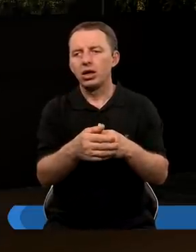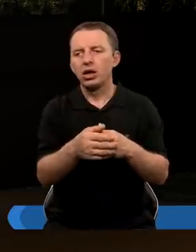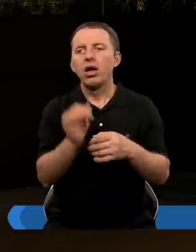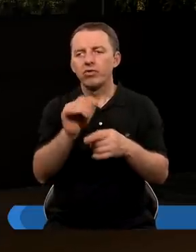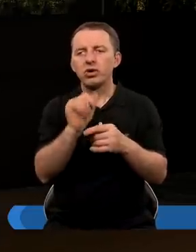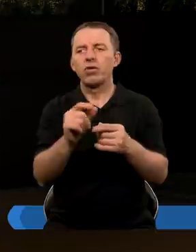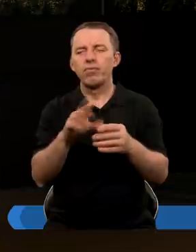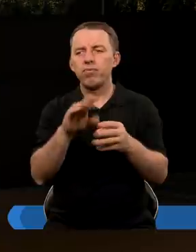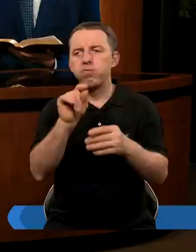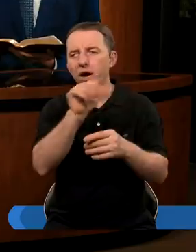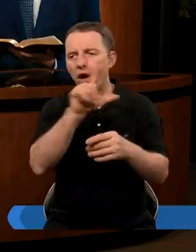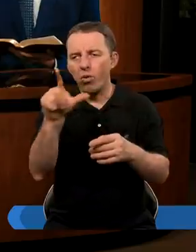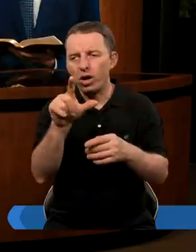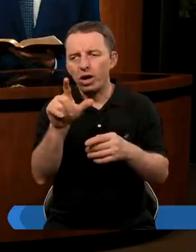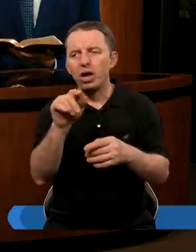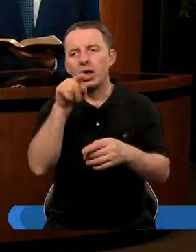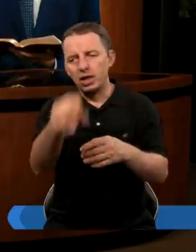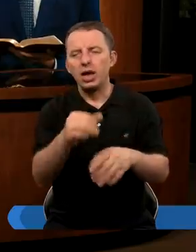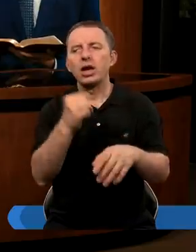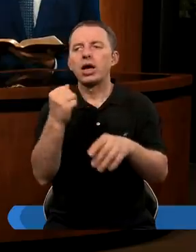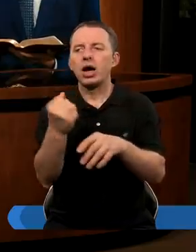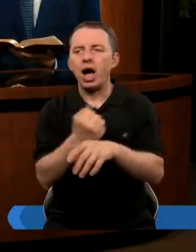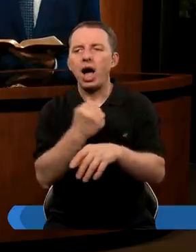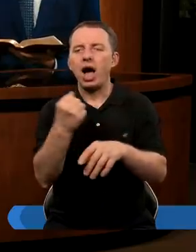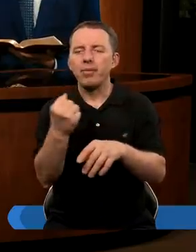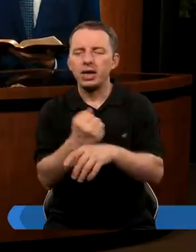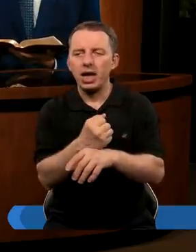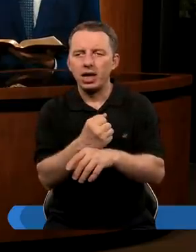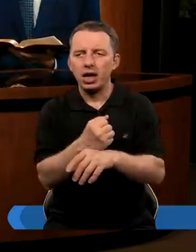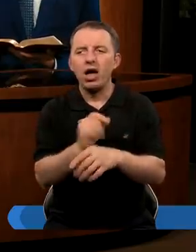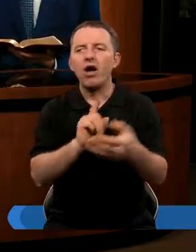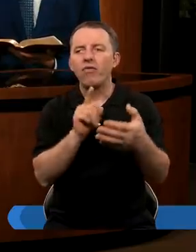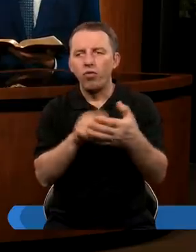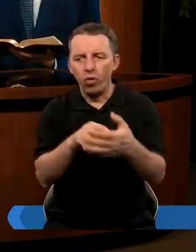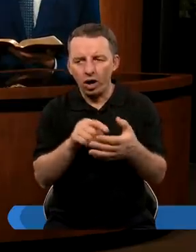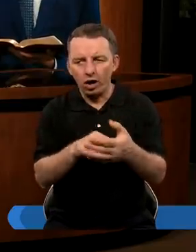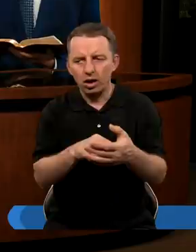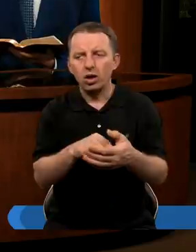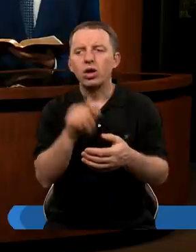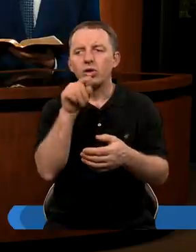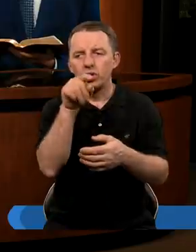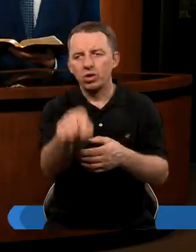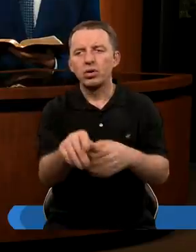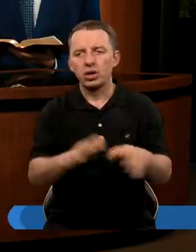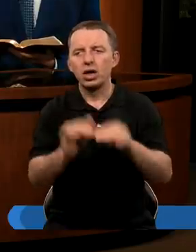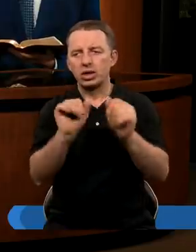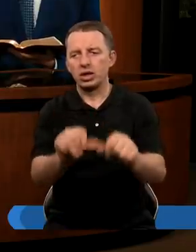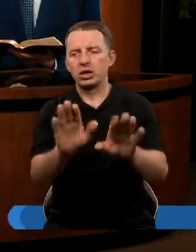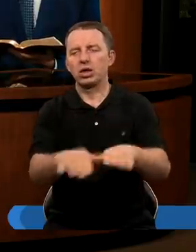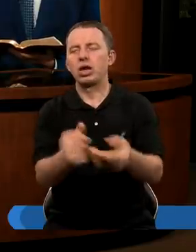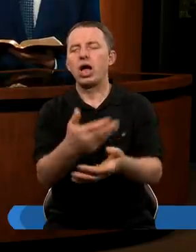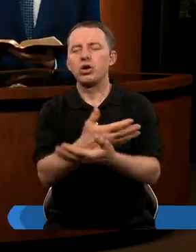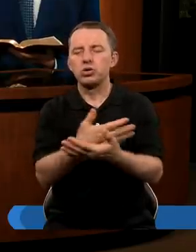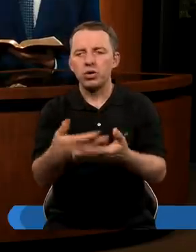wracany w pył, natomiast ten kamień rośnie tak, że napełnia całą ziemię.